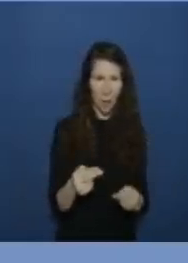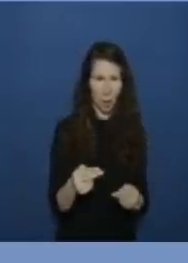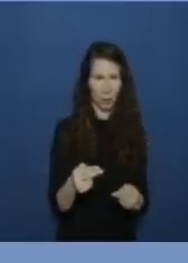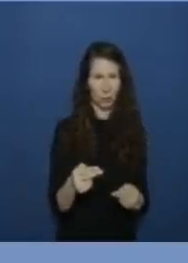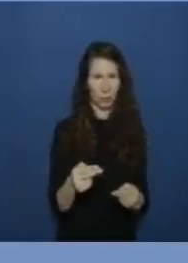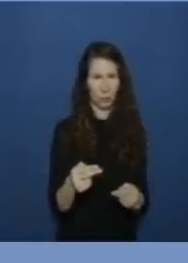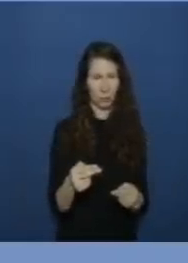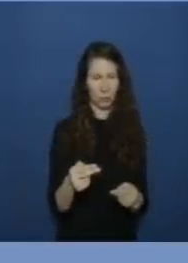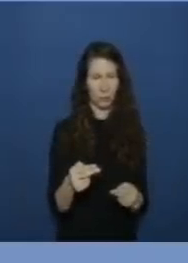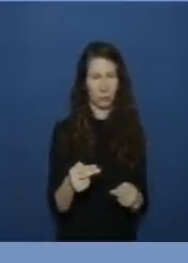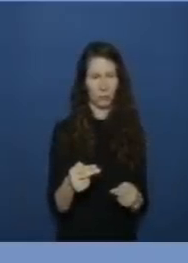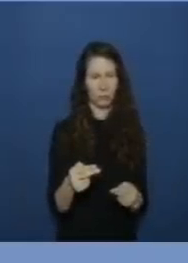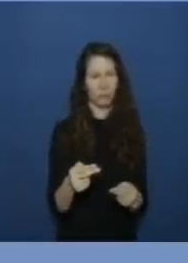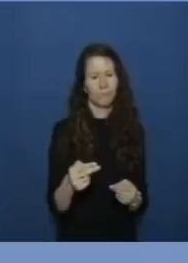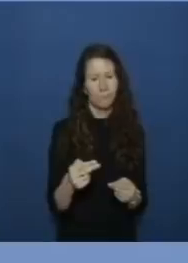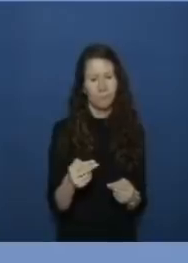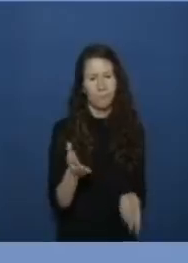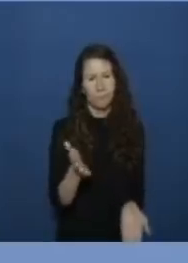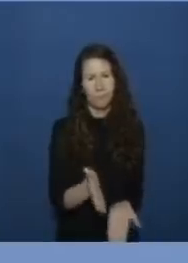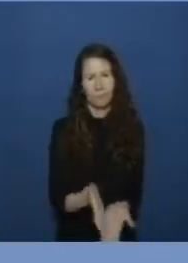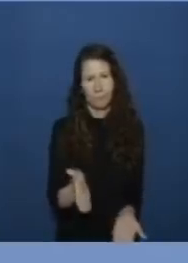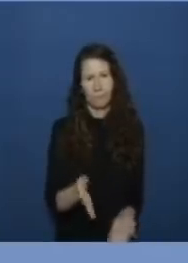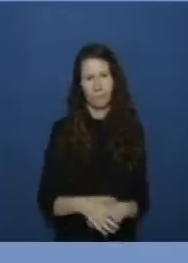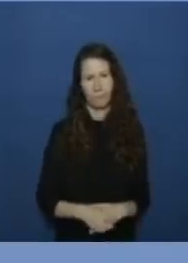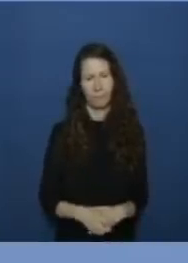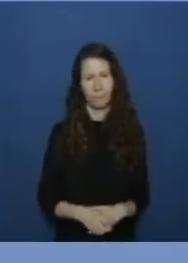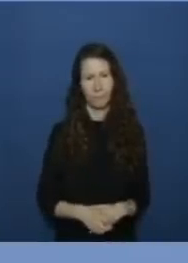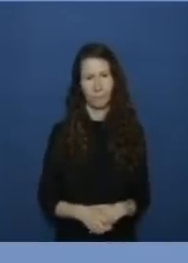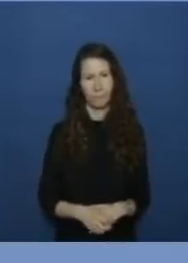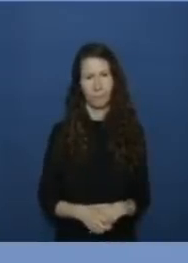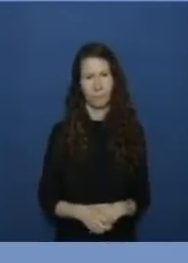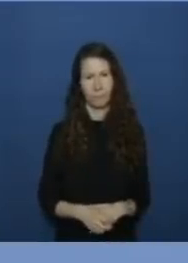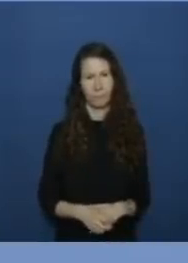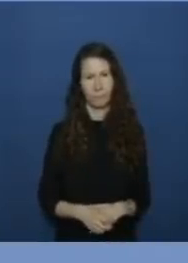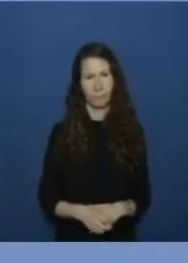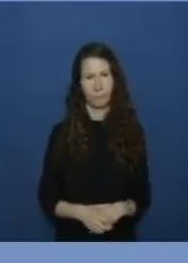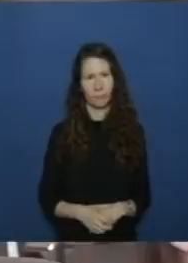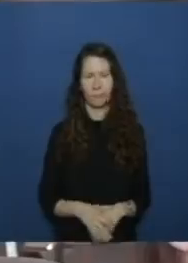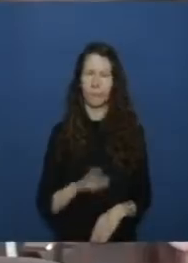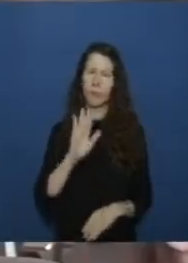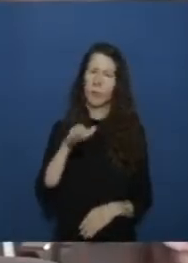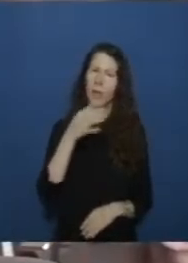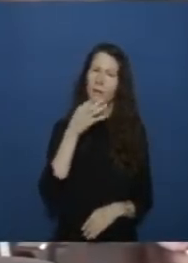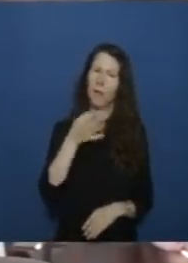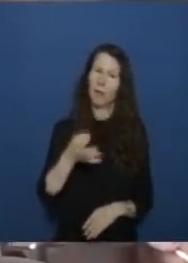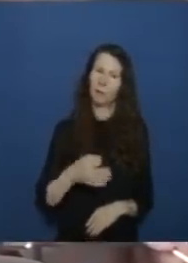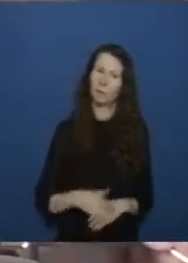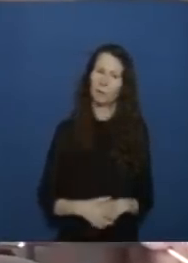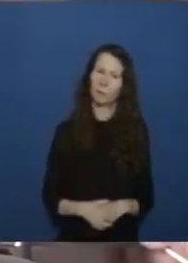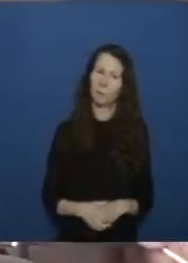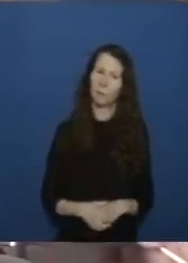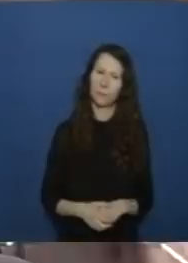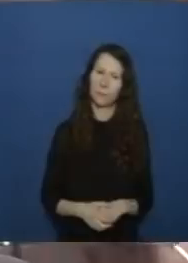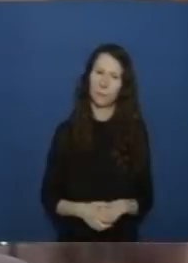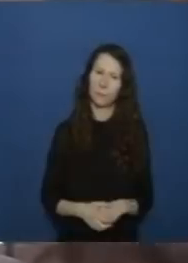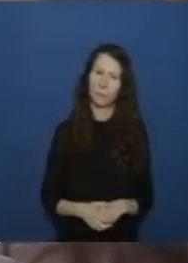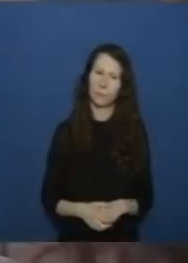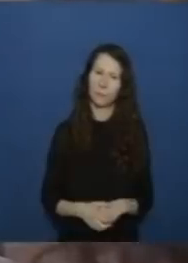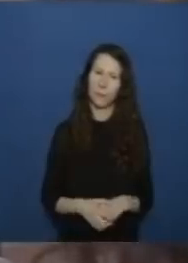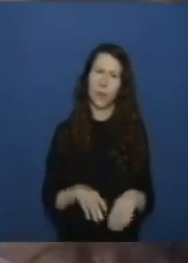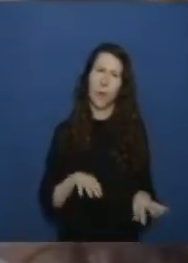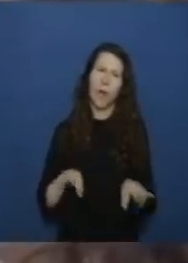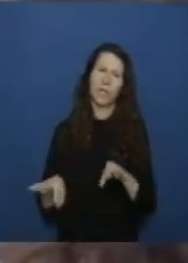die sie gestern erhalten haben so stehen lassen muss nachfrage ist es denn teil der operativen